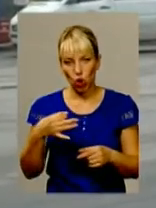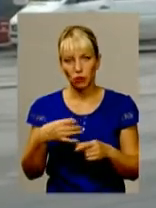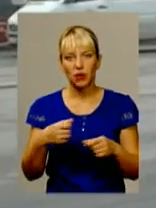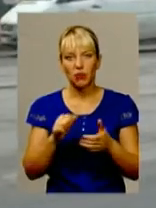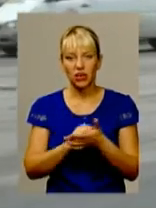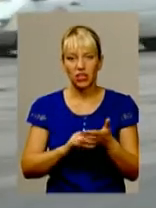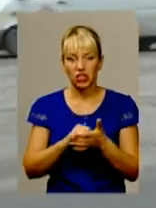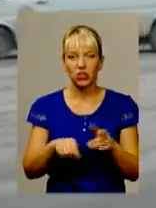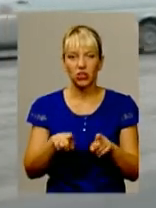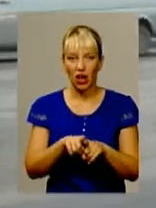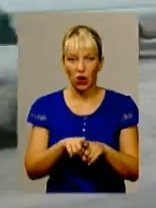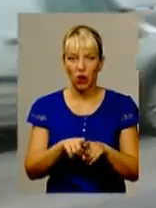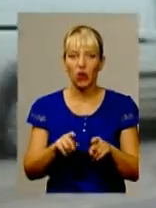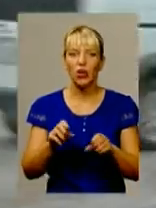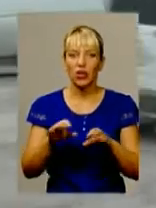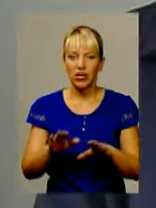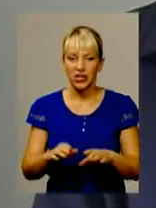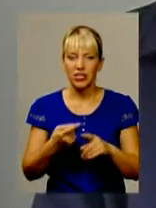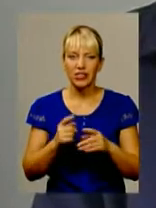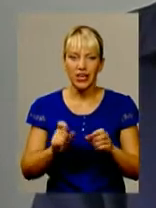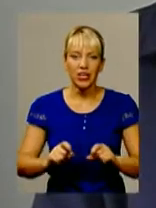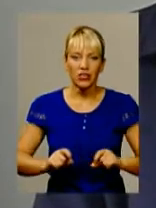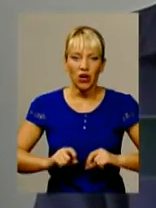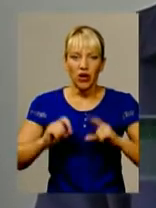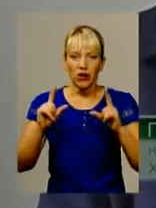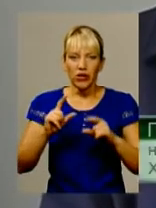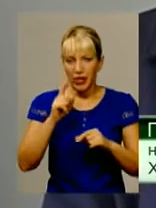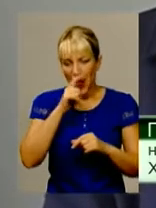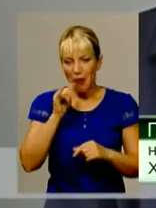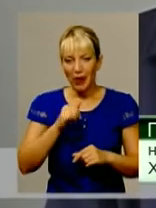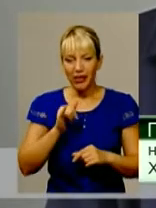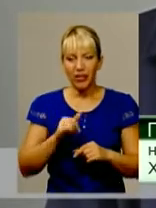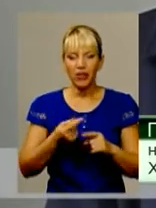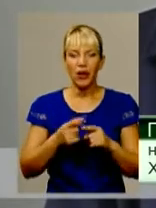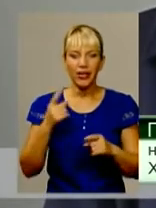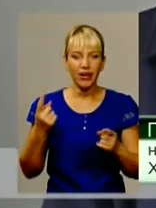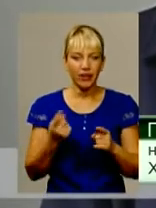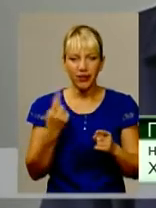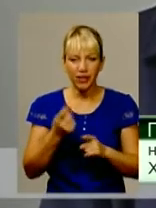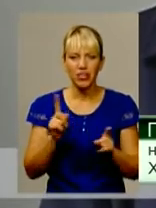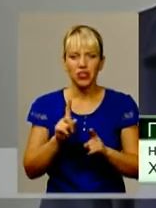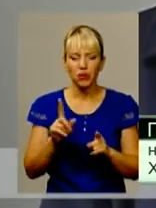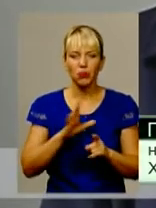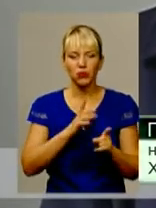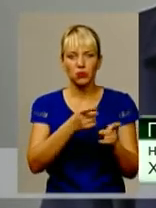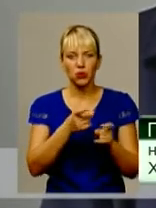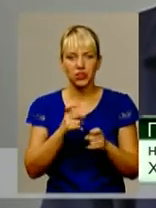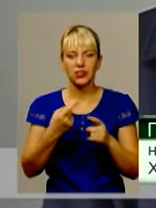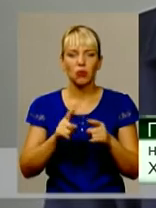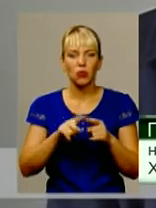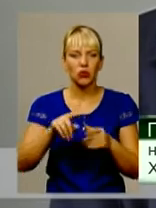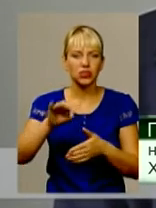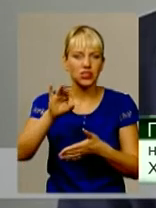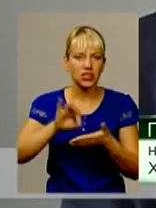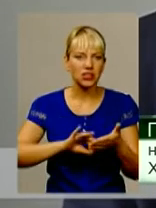рішення – різке здорожчання цін на пальне та запчастини. Єдине, що спонукає до збільшення тарифів – це різке збільшення